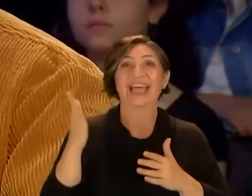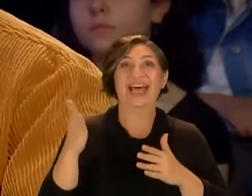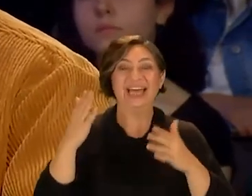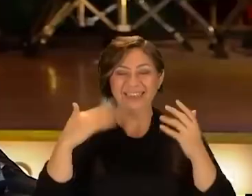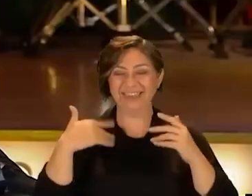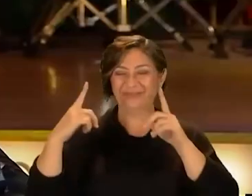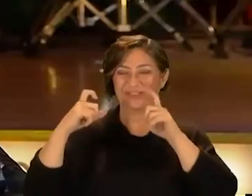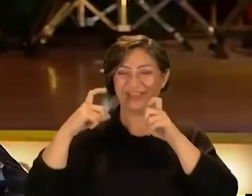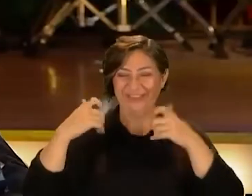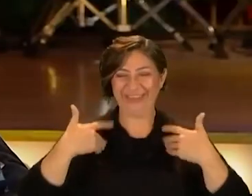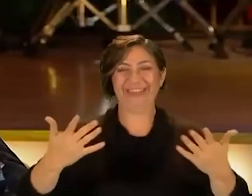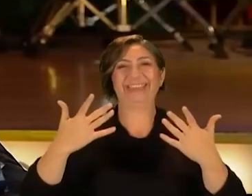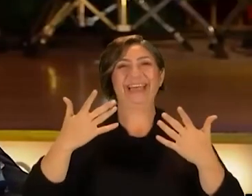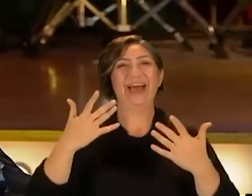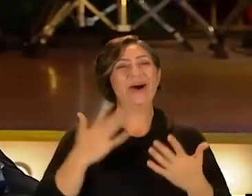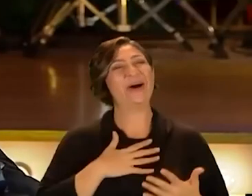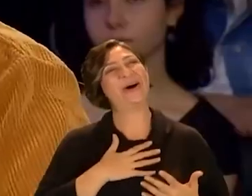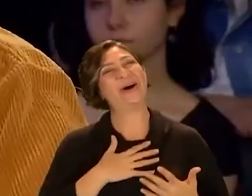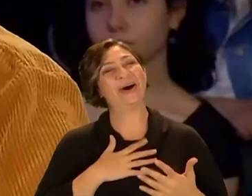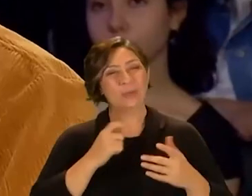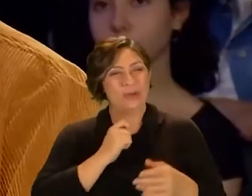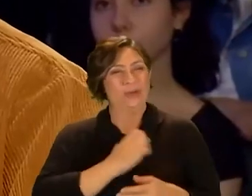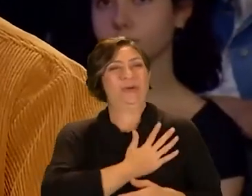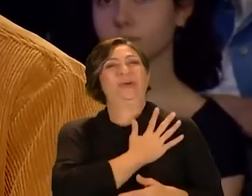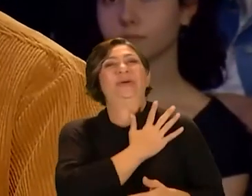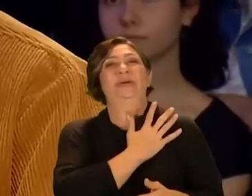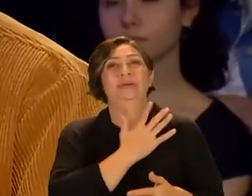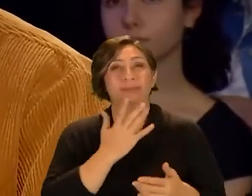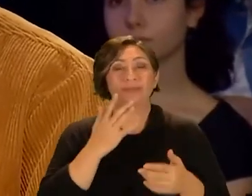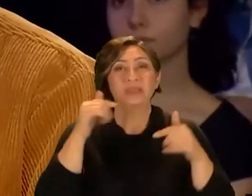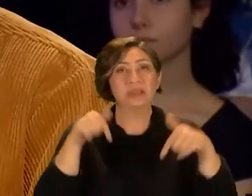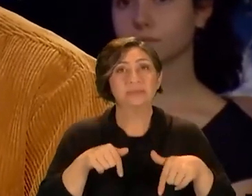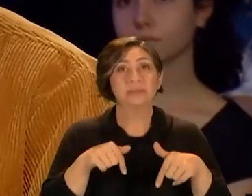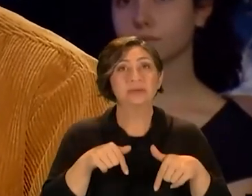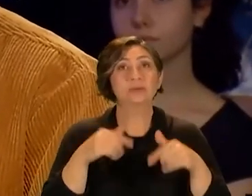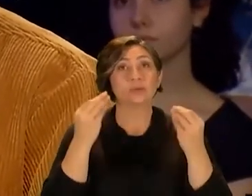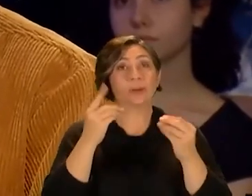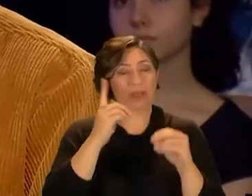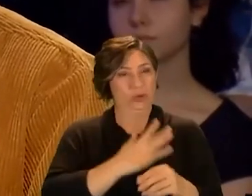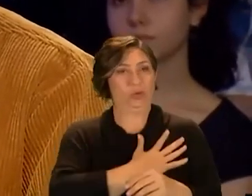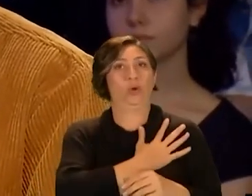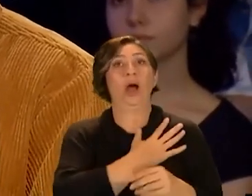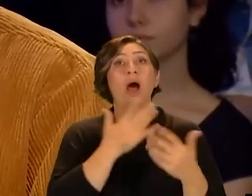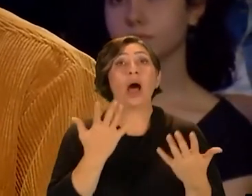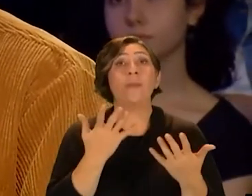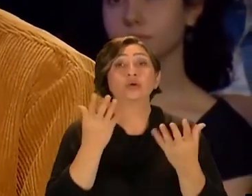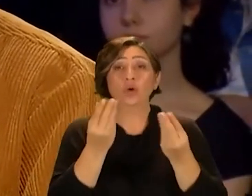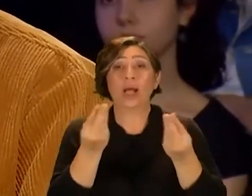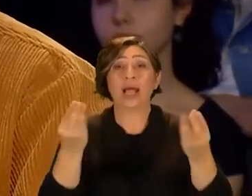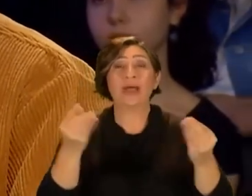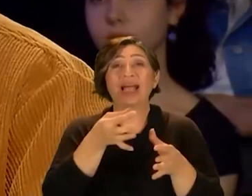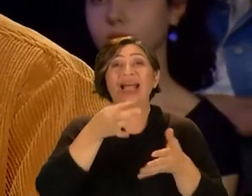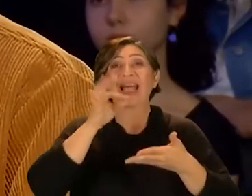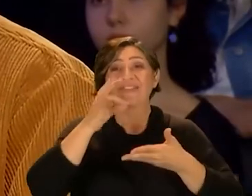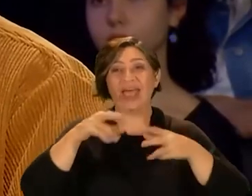evet ya benimle fotoğraf çekilindi Yani işte bunun gururunu yaşıyordum Şimdi de güzel bir gurur Ama mesela çok